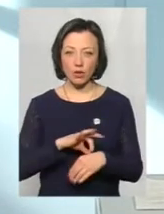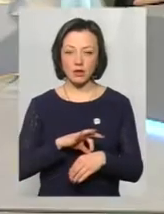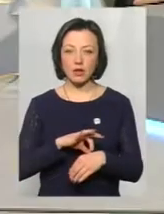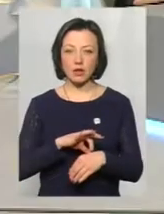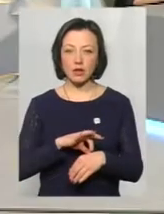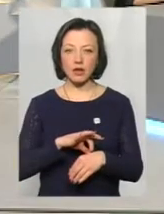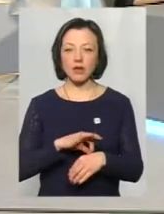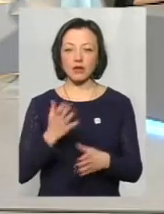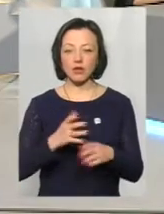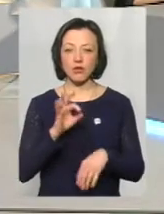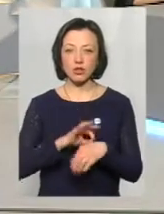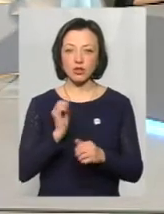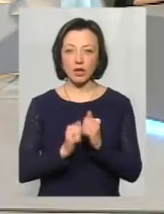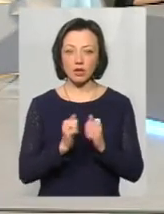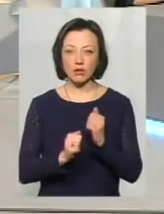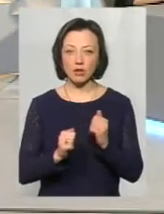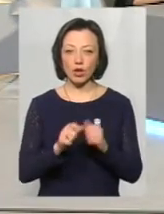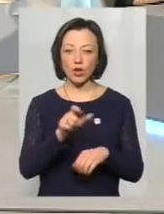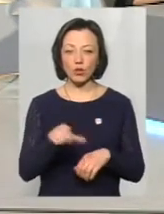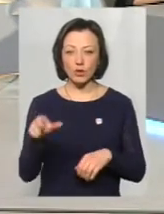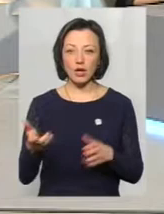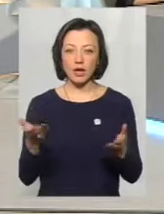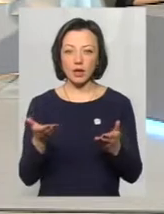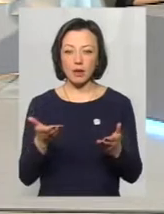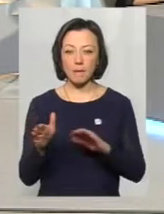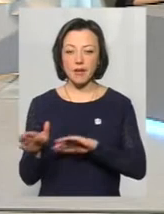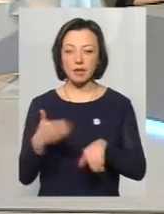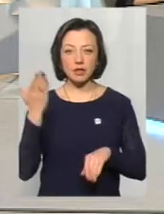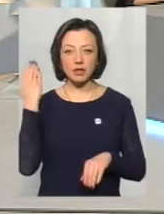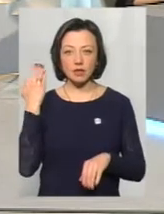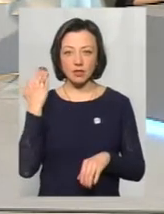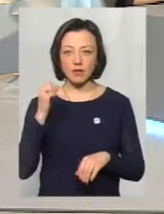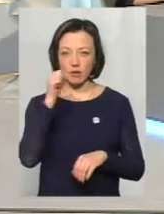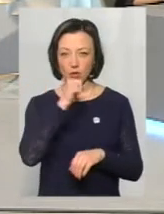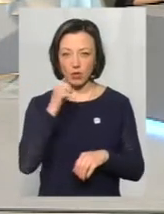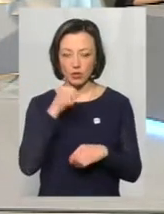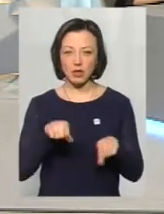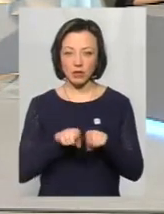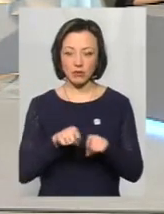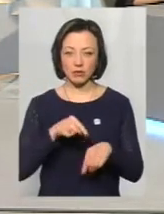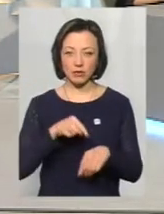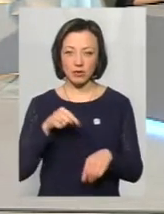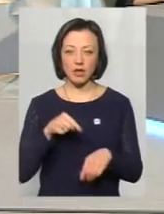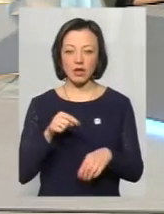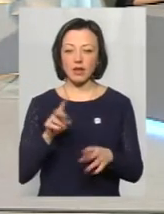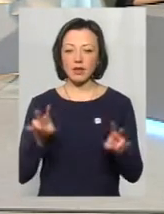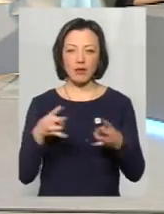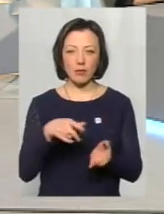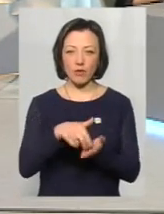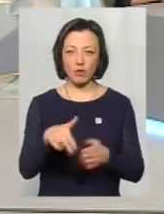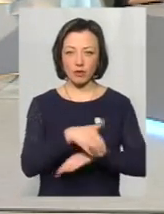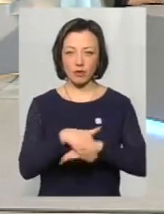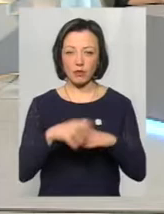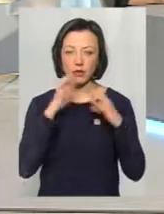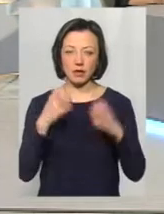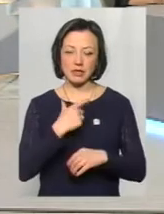перехворіли. Дуже часто вражаються люди, які перенесли раніше від мороження також. Лишній раз не виходити на вулицю,